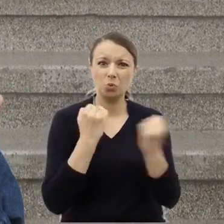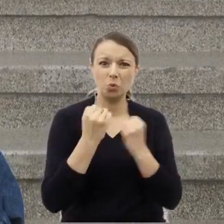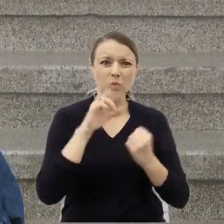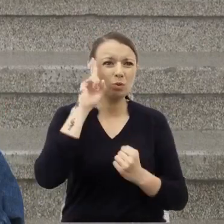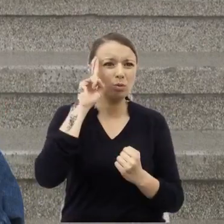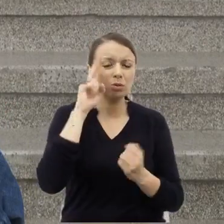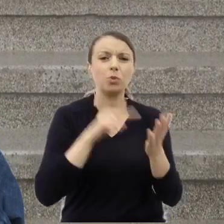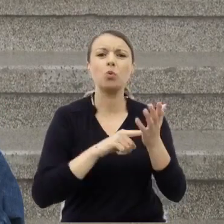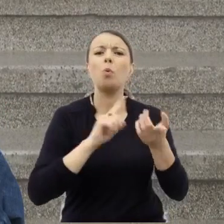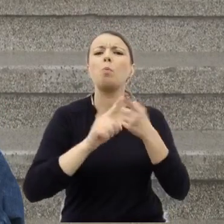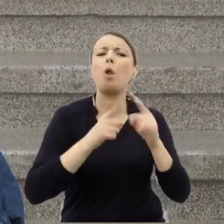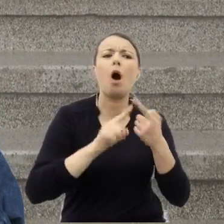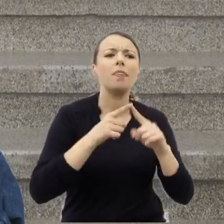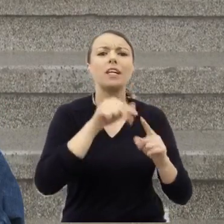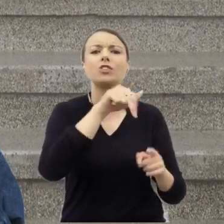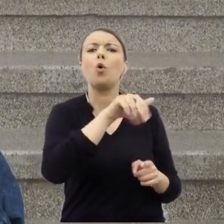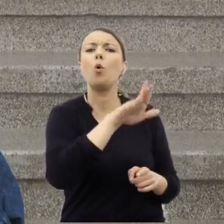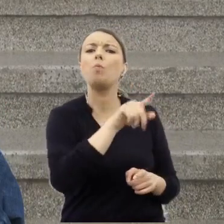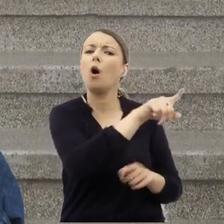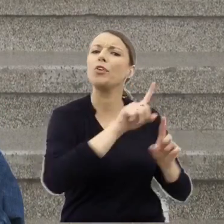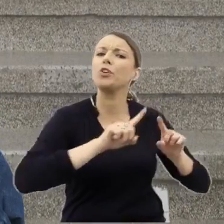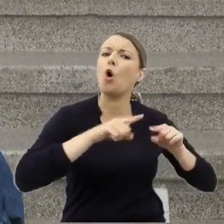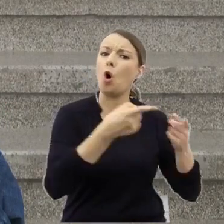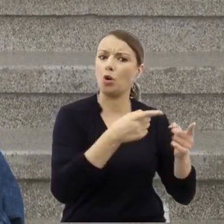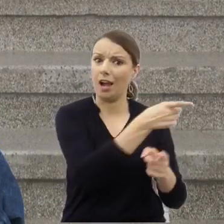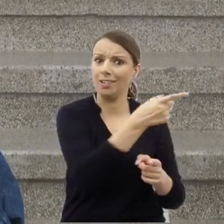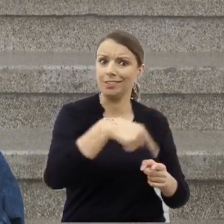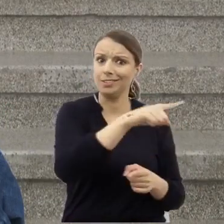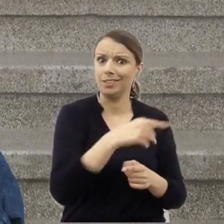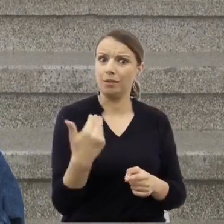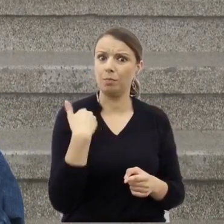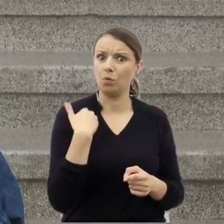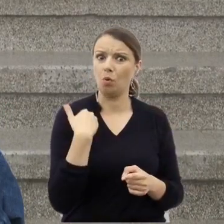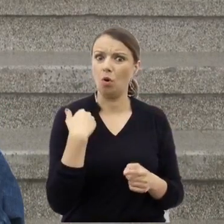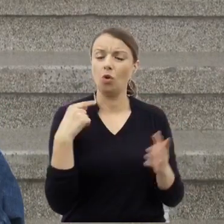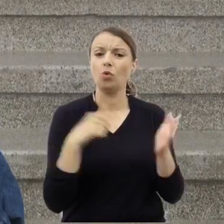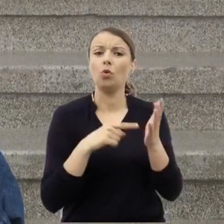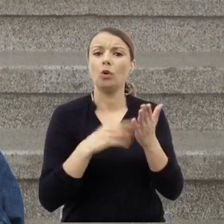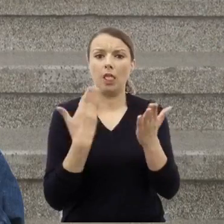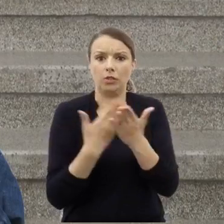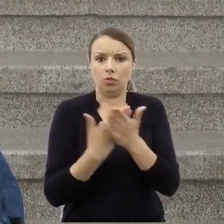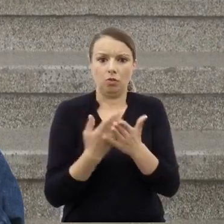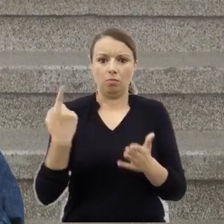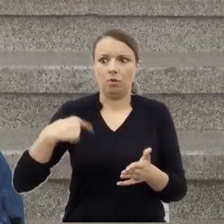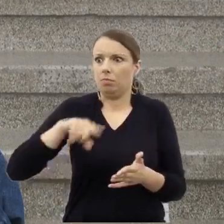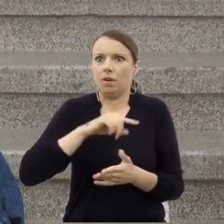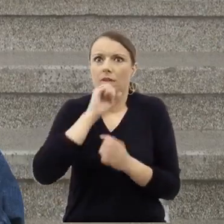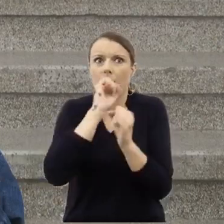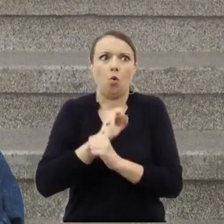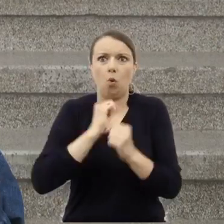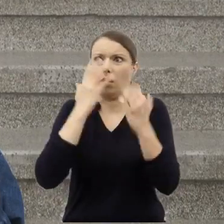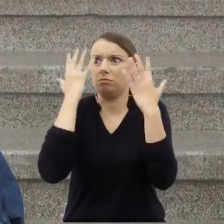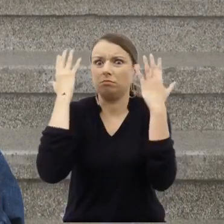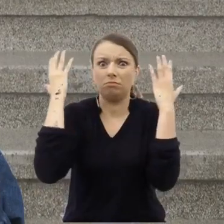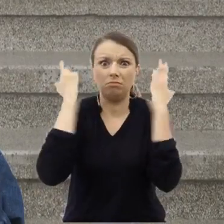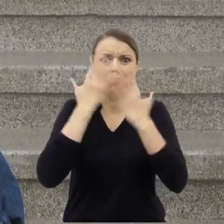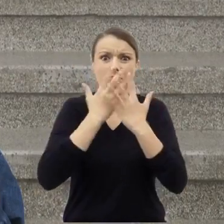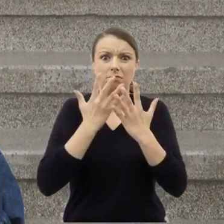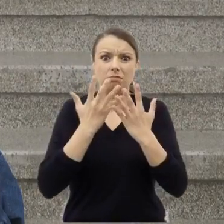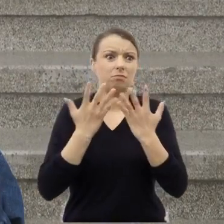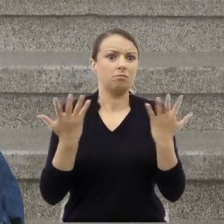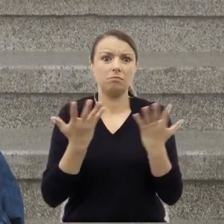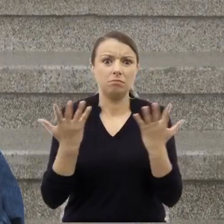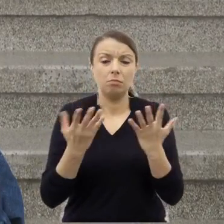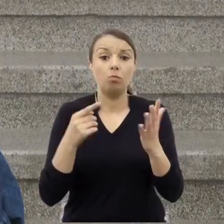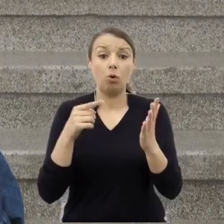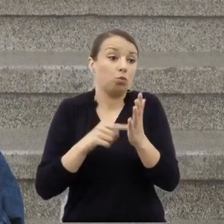zorganizowało pogrom, była związana z tym, że nie mieściło się nam wszystkim w głowie coś, co